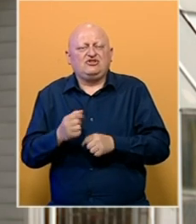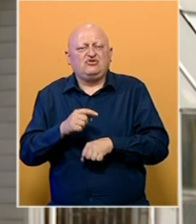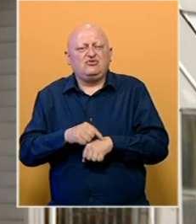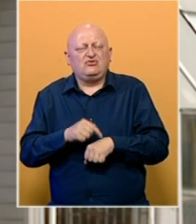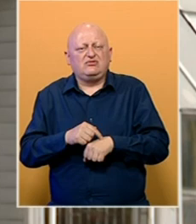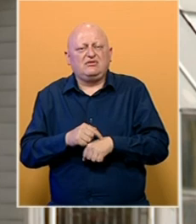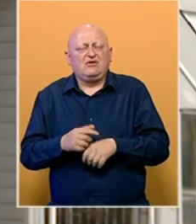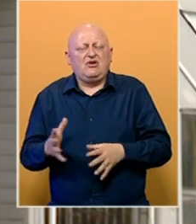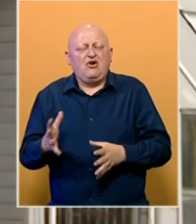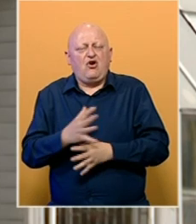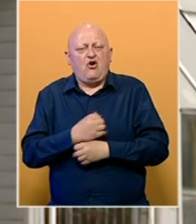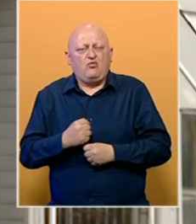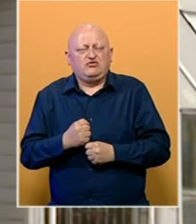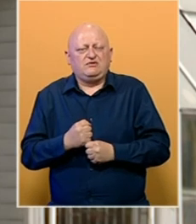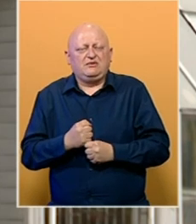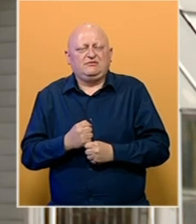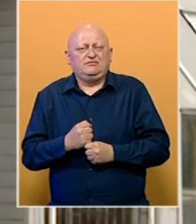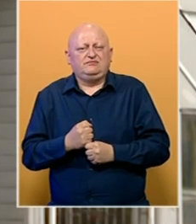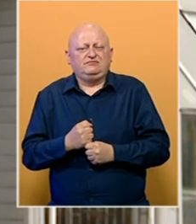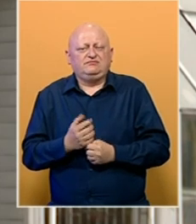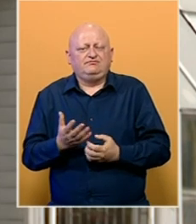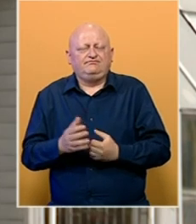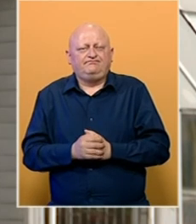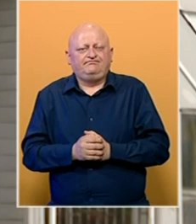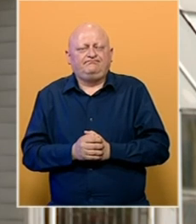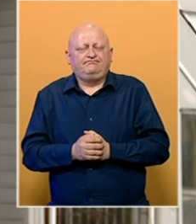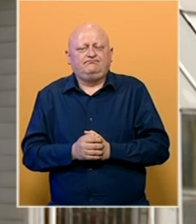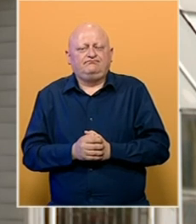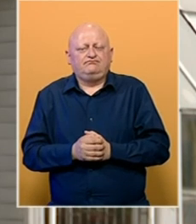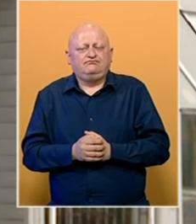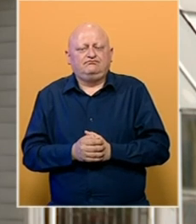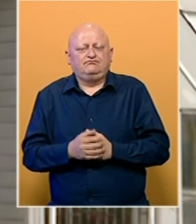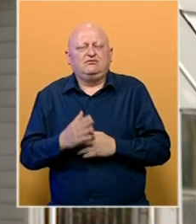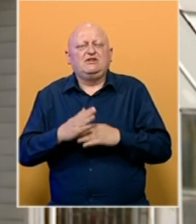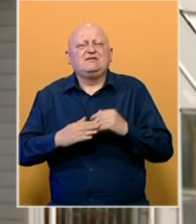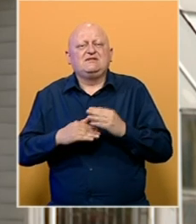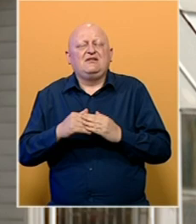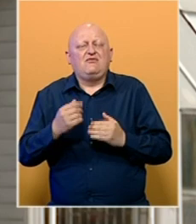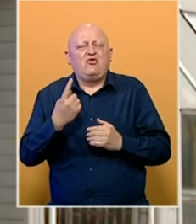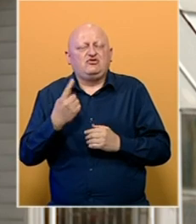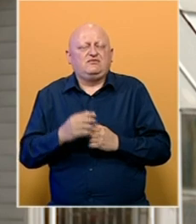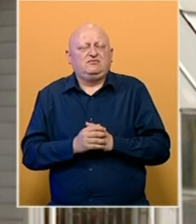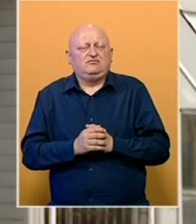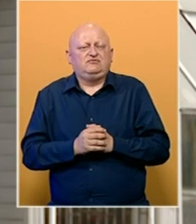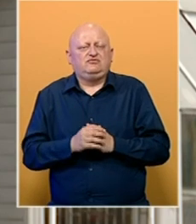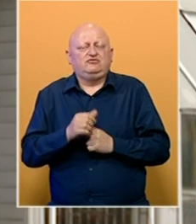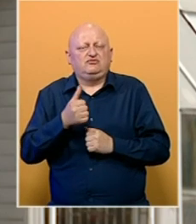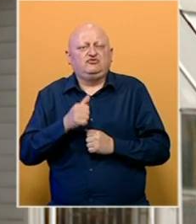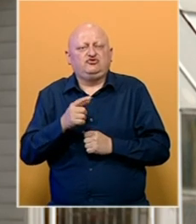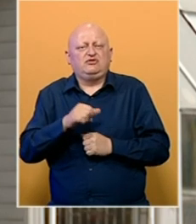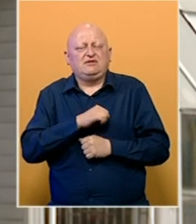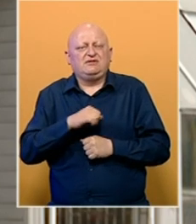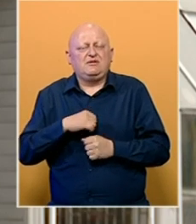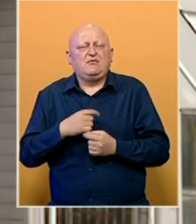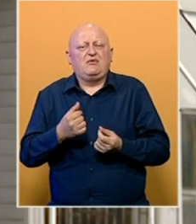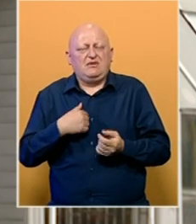ipak obuzima jednim zadovoljstvom što su i oni sami